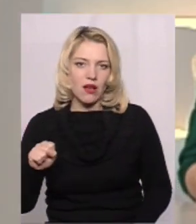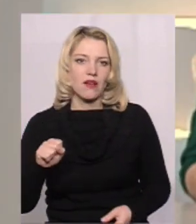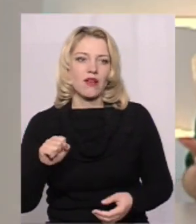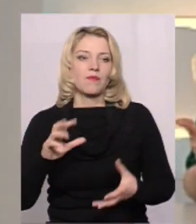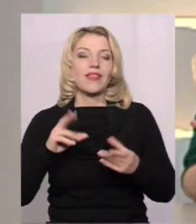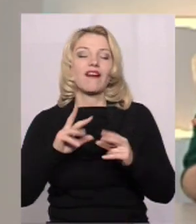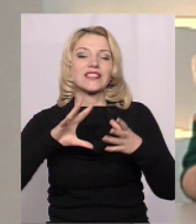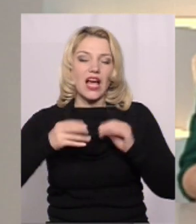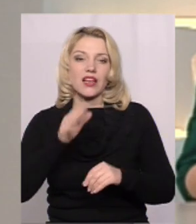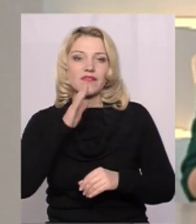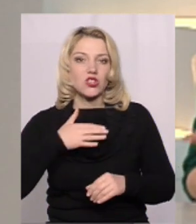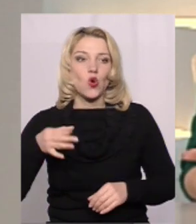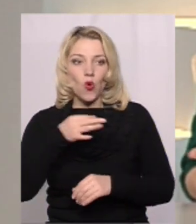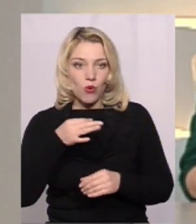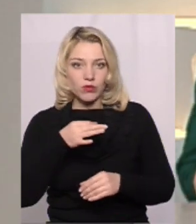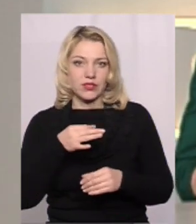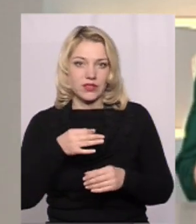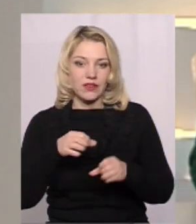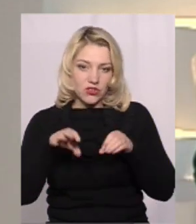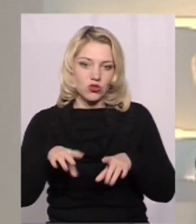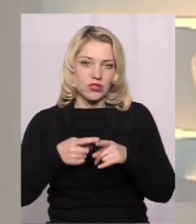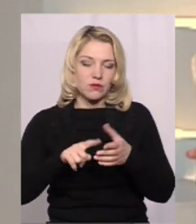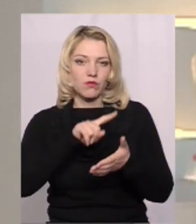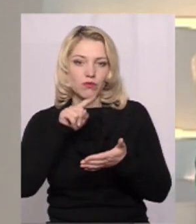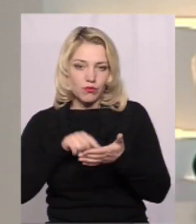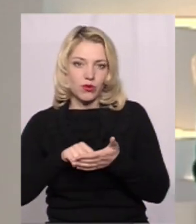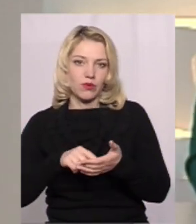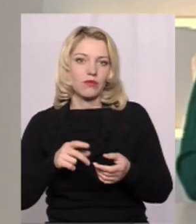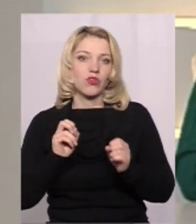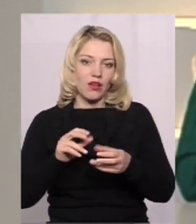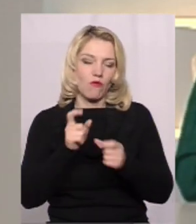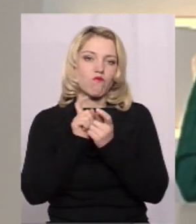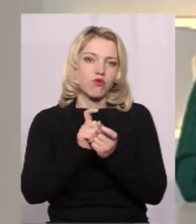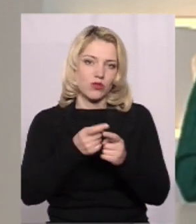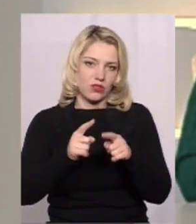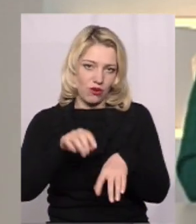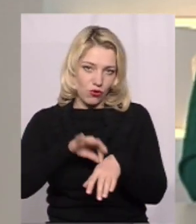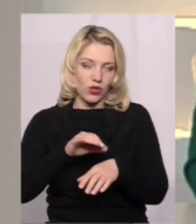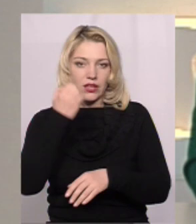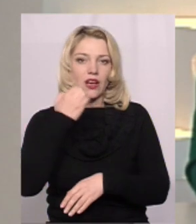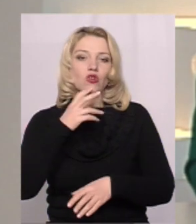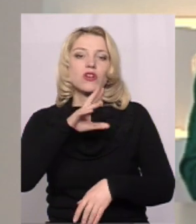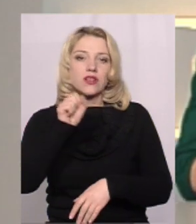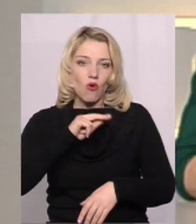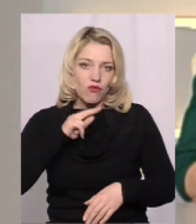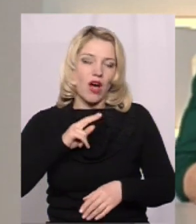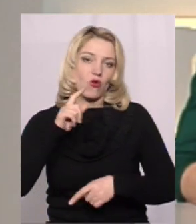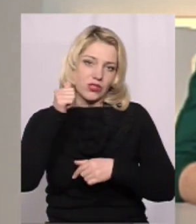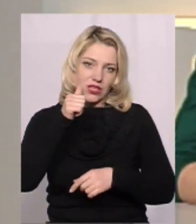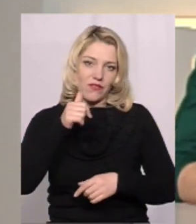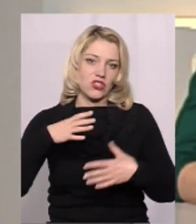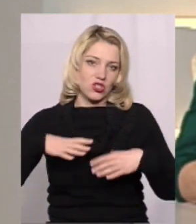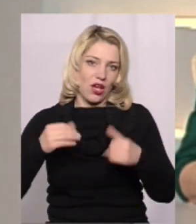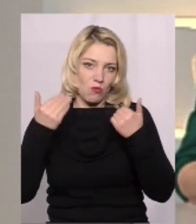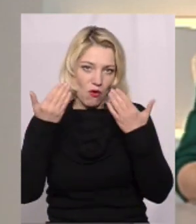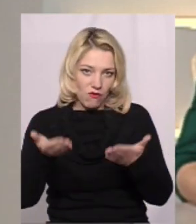області дають раду цьому яви, що ці хвороби, які з нею борються Всім дякую за увагу Завтра у цій же порі будемо